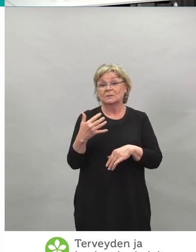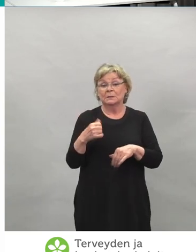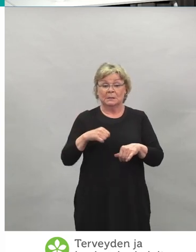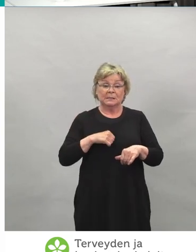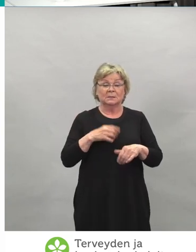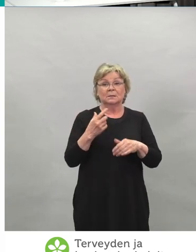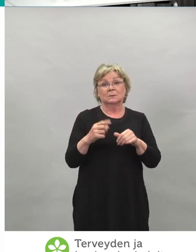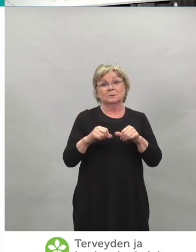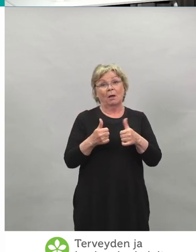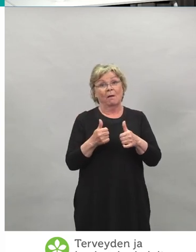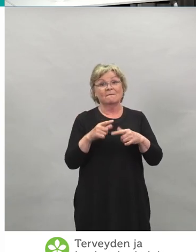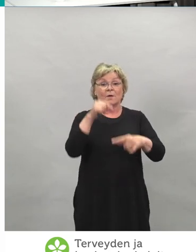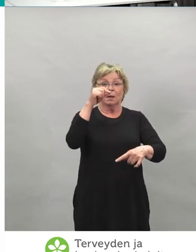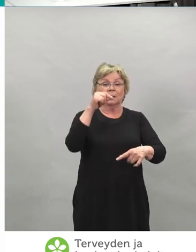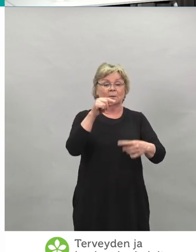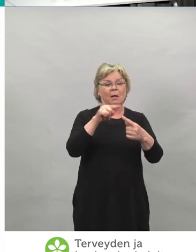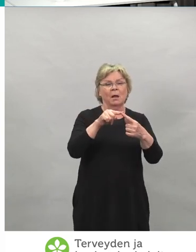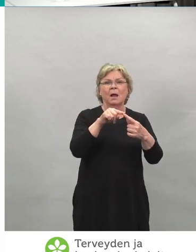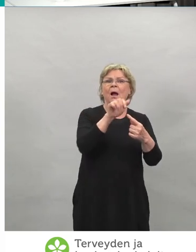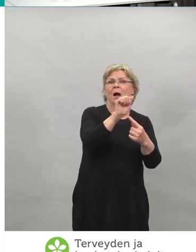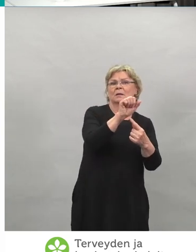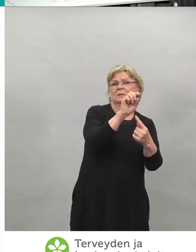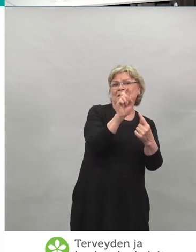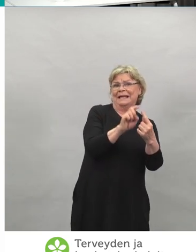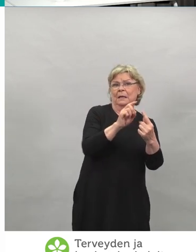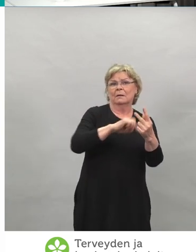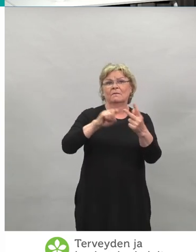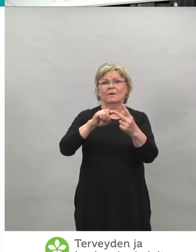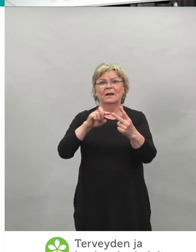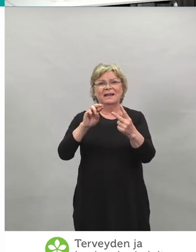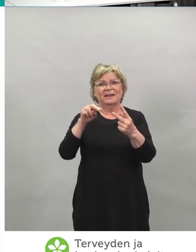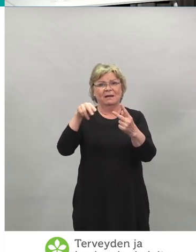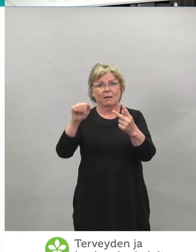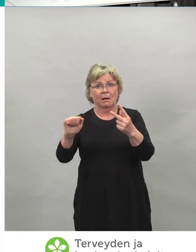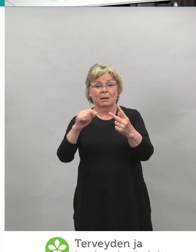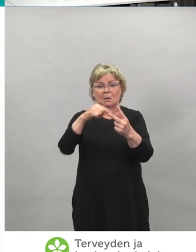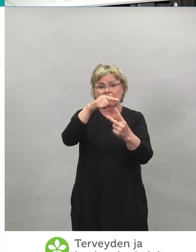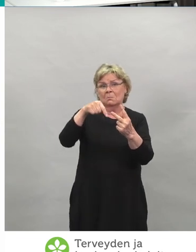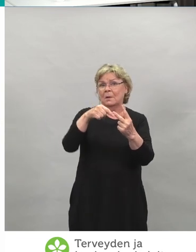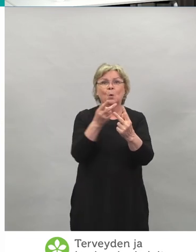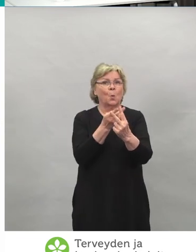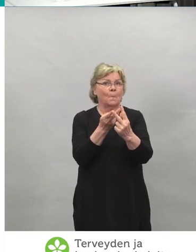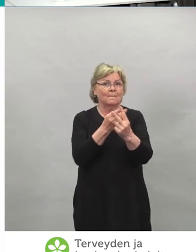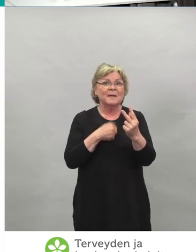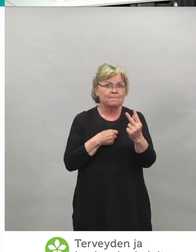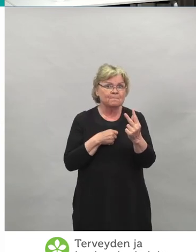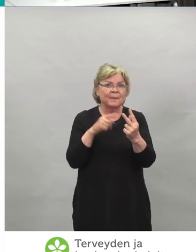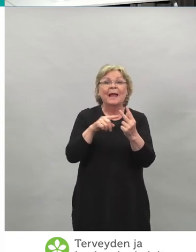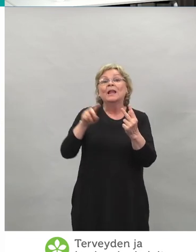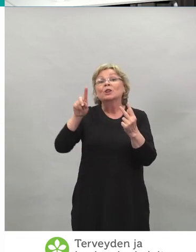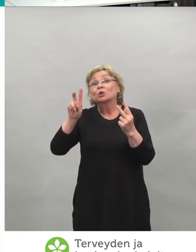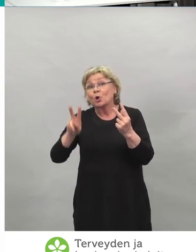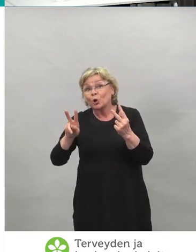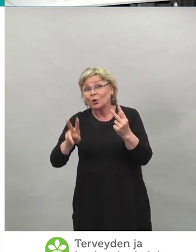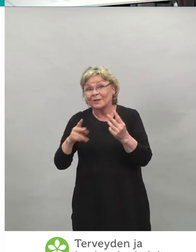että haluaanko hän astraZeneca-rokotteen vai RNA-rokotteen. Ja toinen rokoteannos. Pyritään antamaan sitten